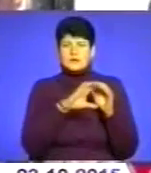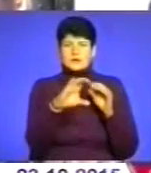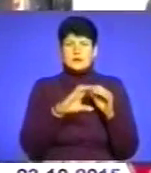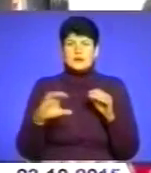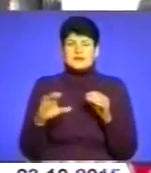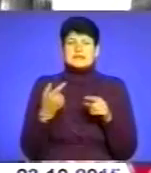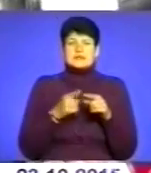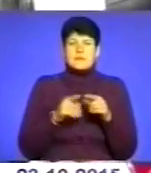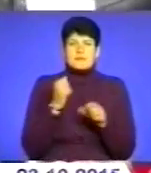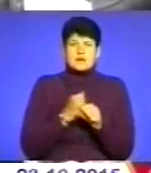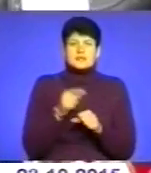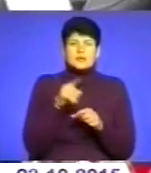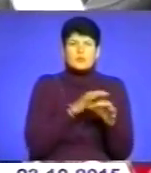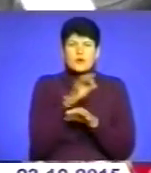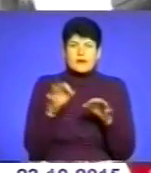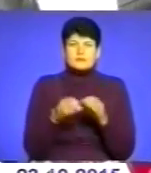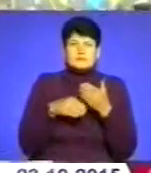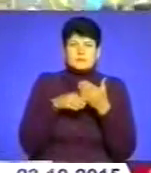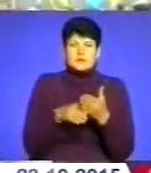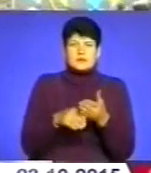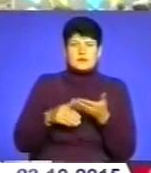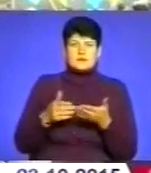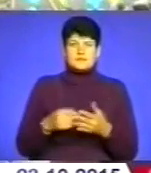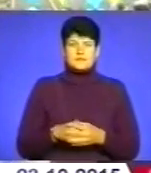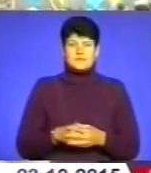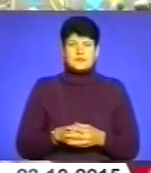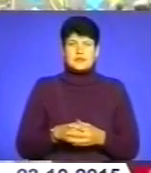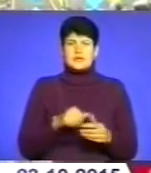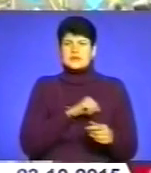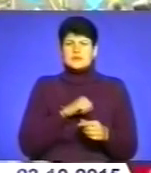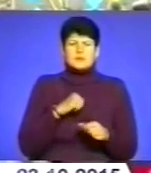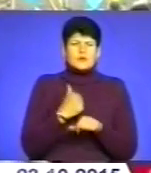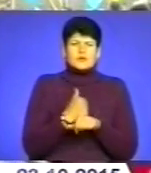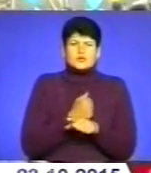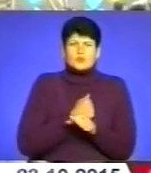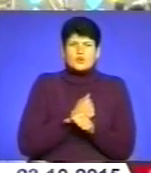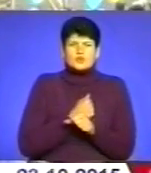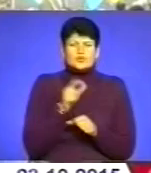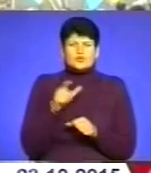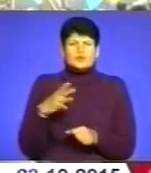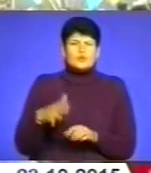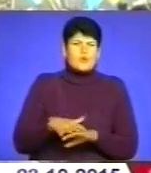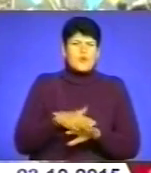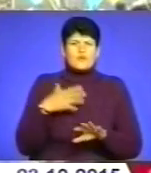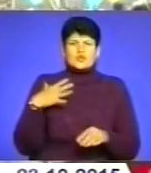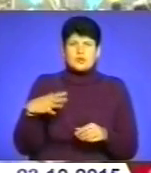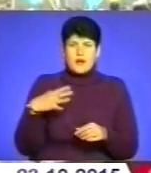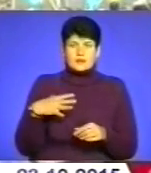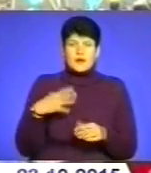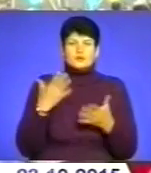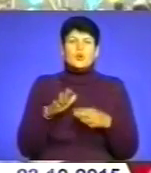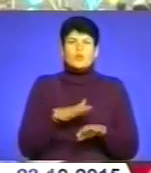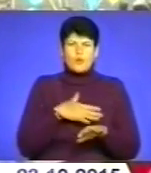проєктували, сприяли, допомагали. Саме основне шкода, що люди довго його чекали, але якщо довго